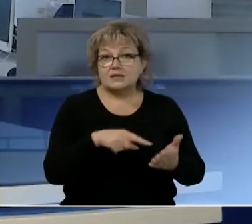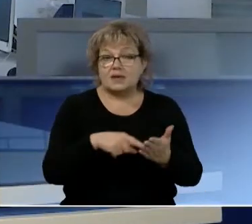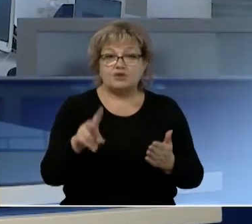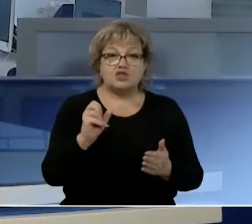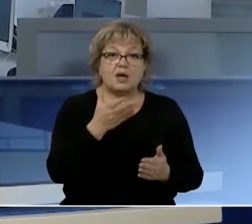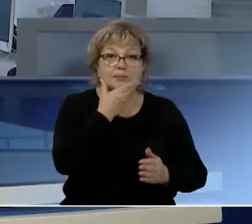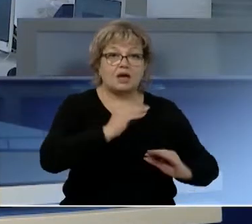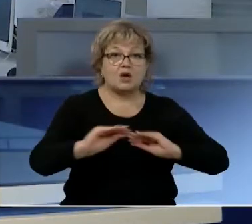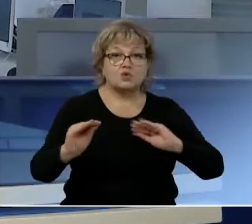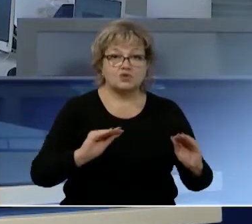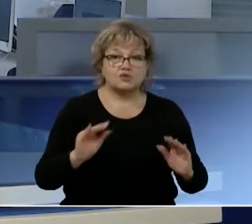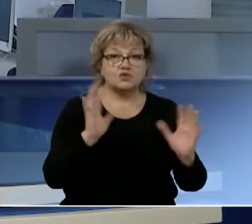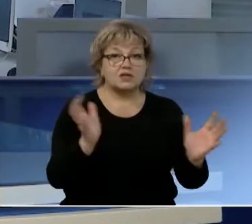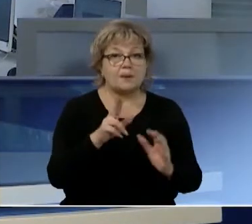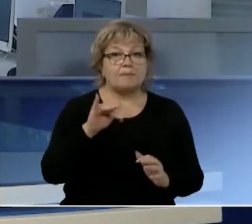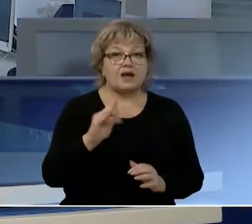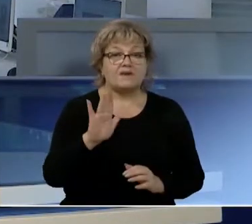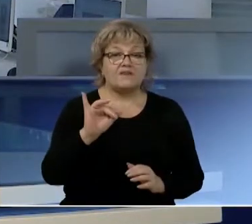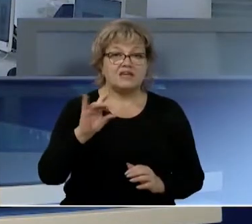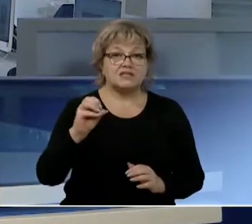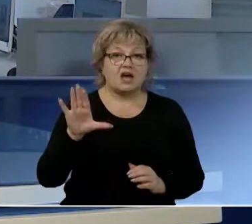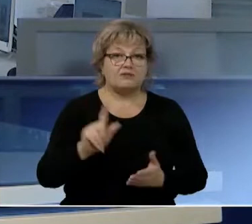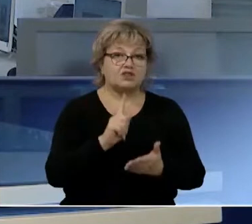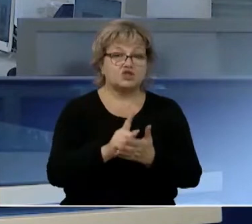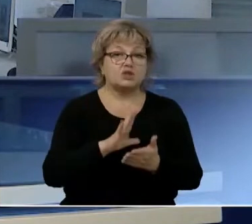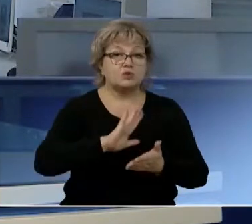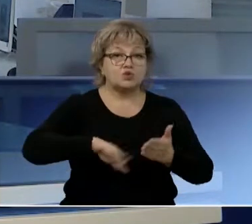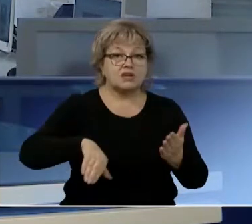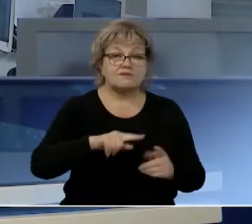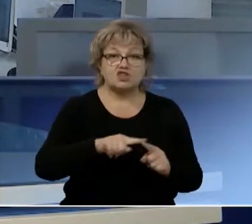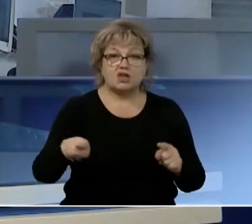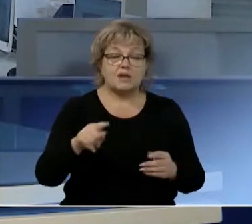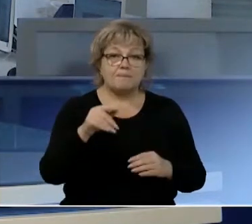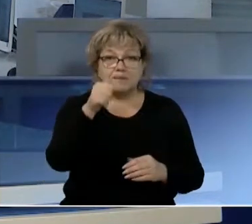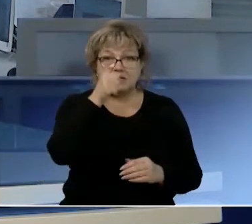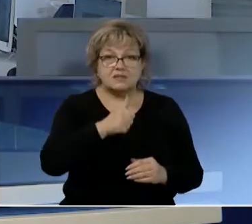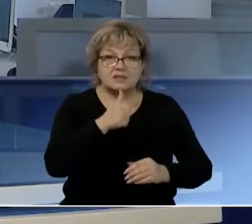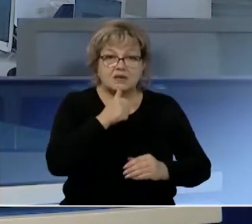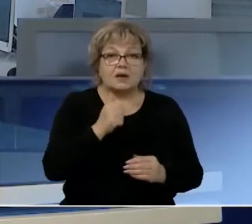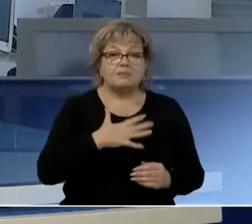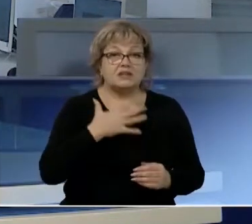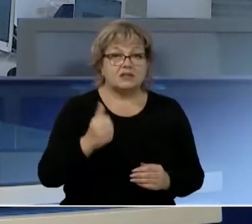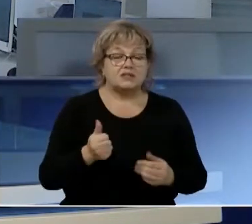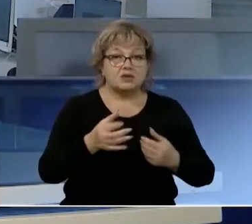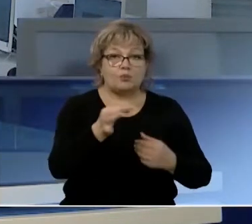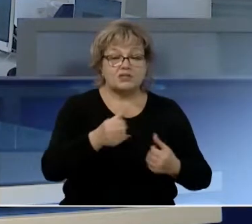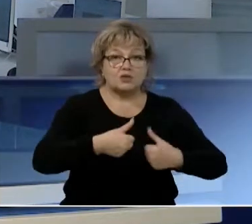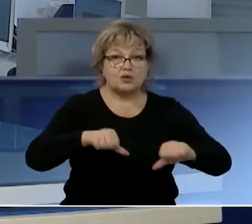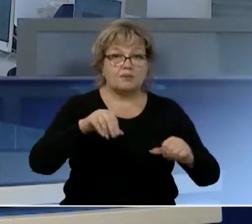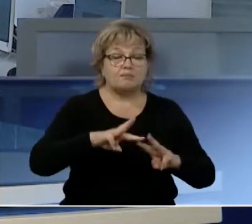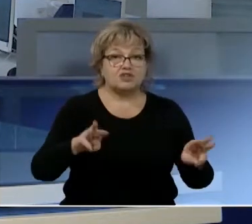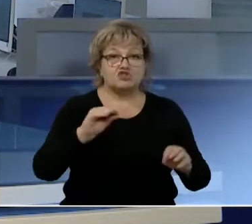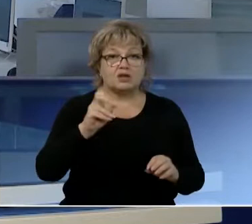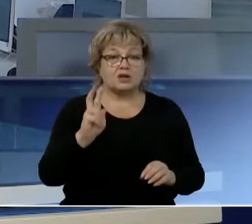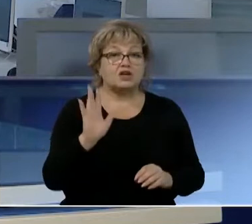Замечания по благоустройству и содержанию парка Вересаева должны быть устранены в течение месяца. Причем претензия у областной комиссии Минжикыха не